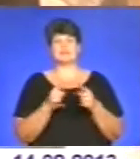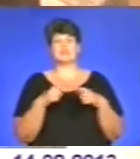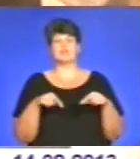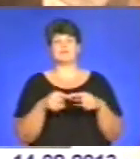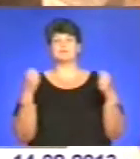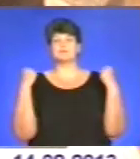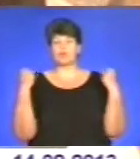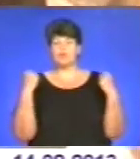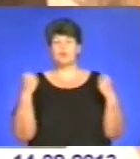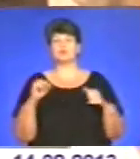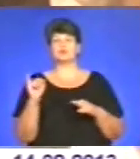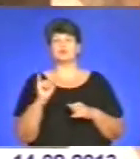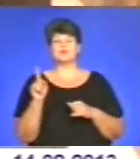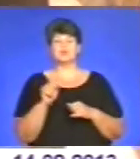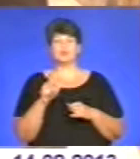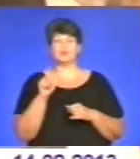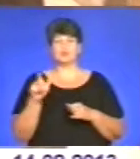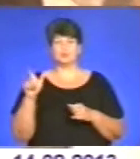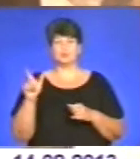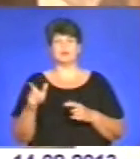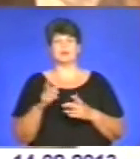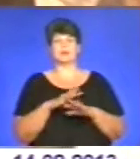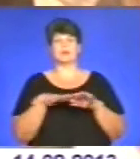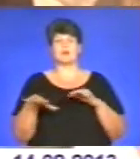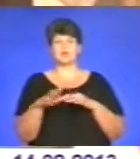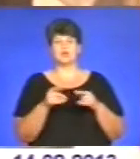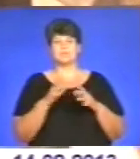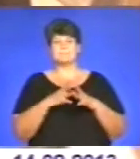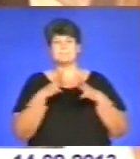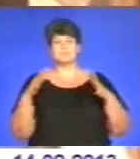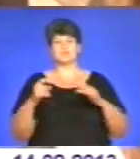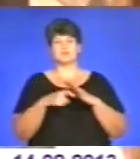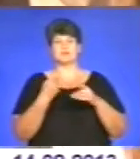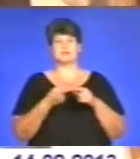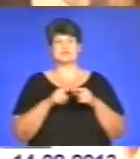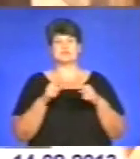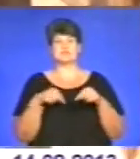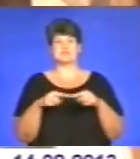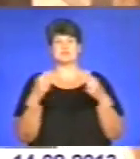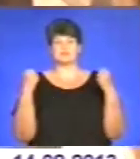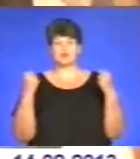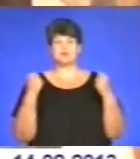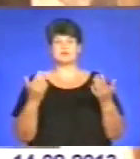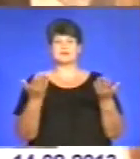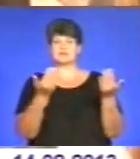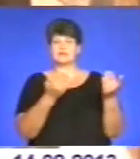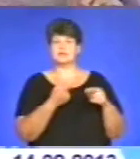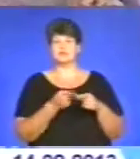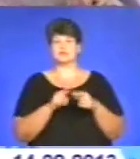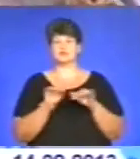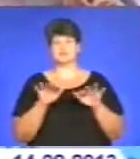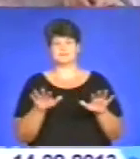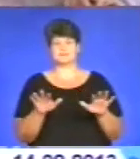і щоб люди на площі більше дізналися про цей вид спорту, щоб їх закликати до цього дійства.